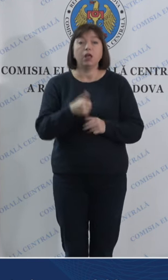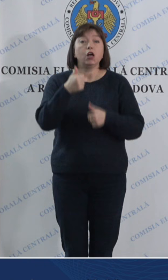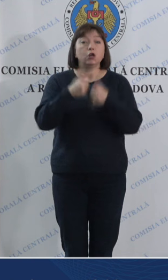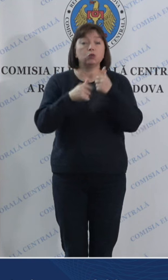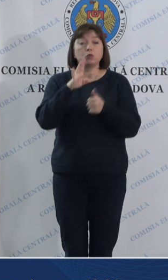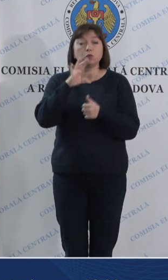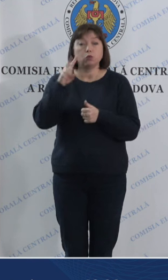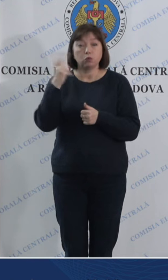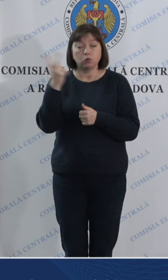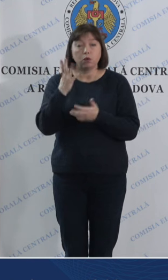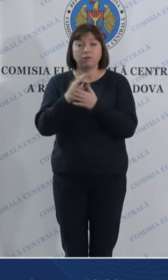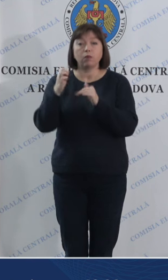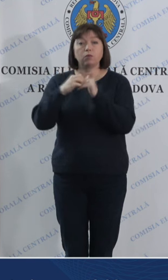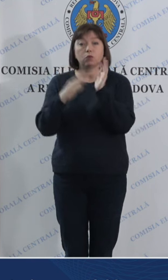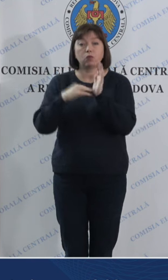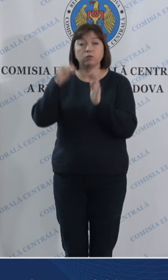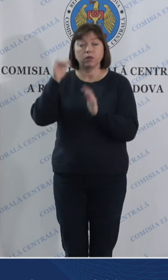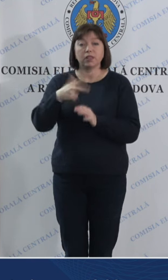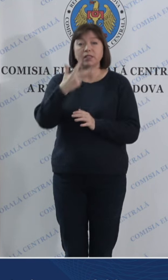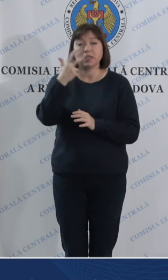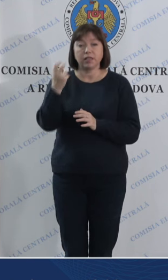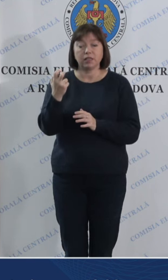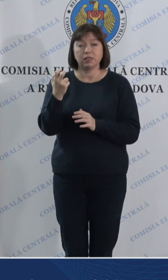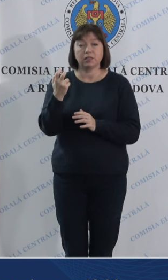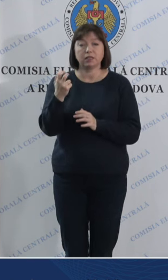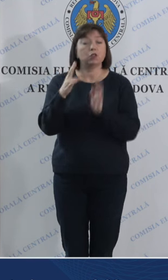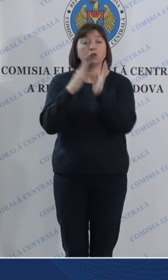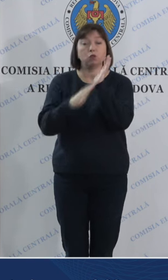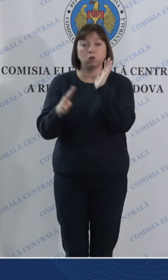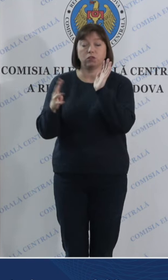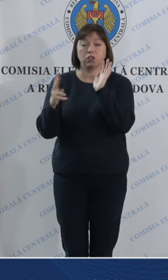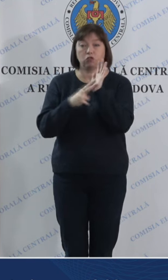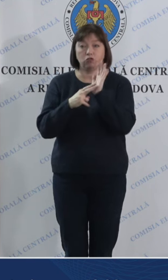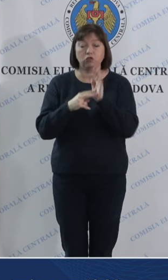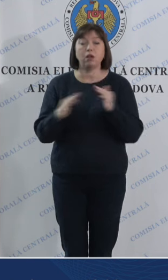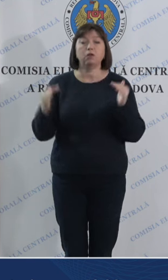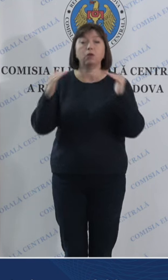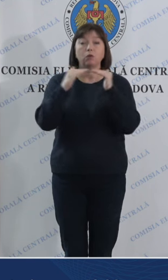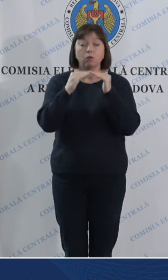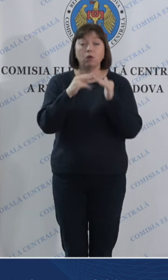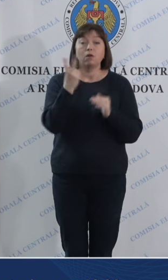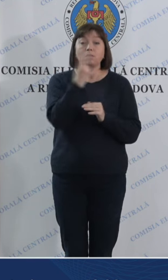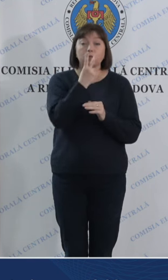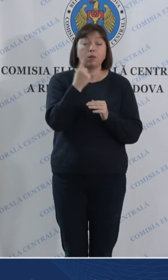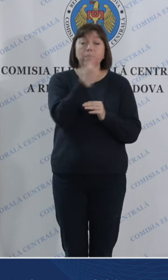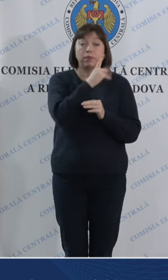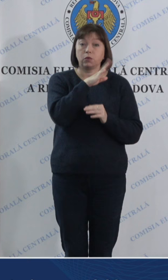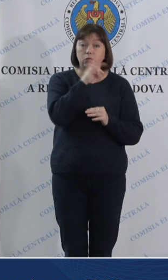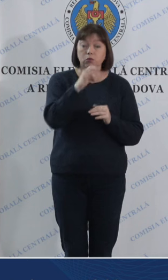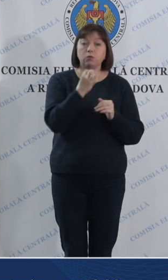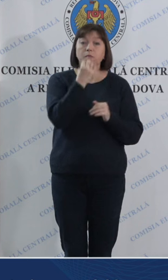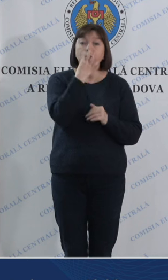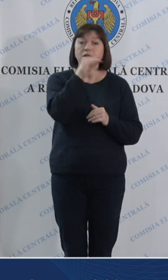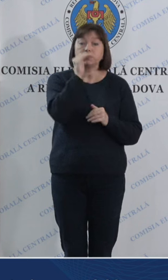avem 19.397 comparativ cu turul 1 14